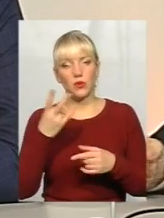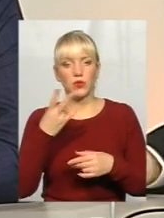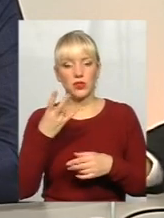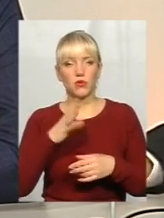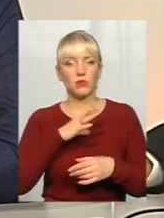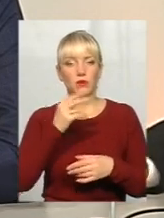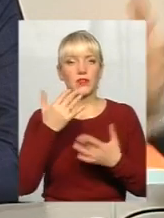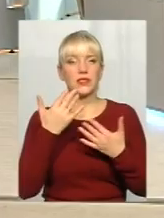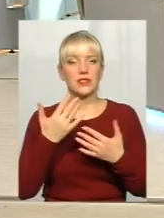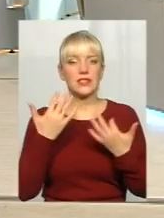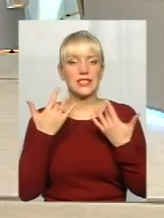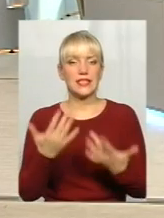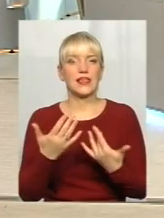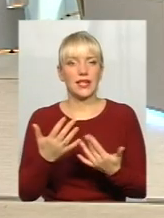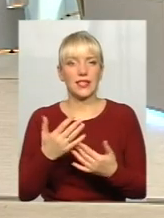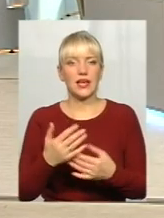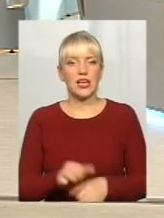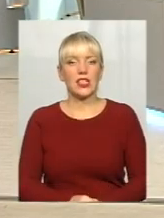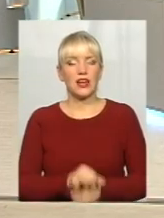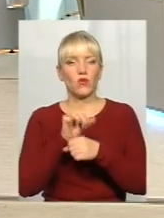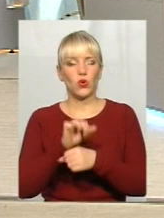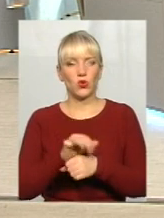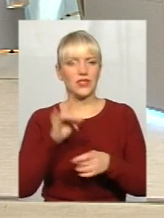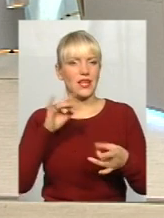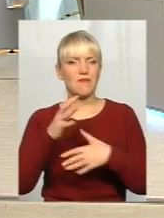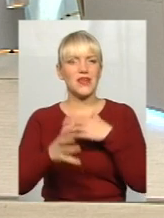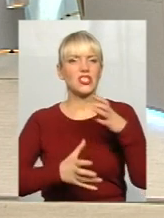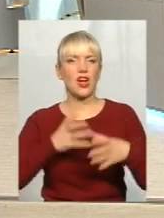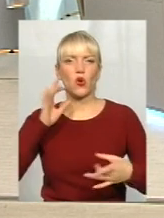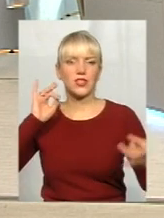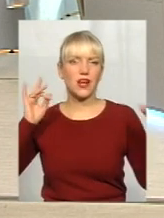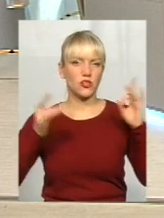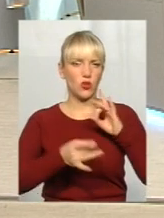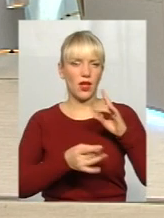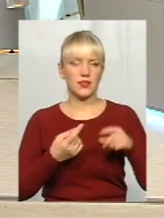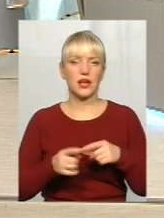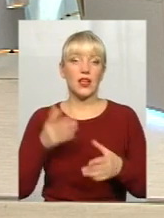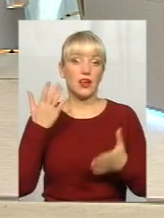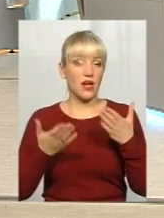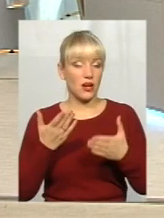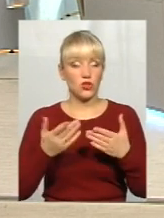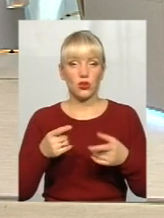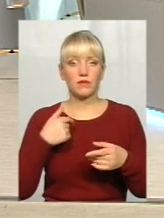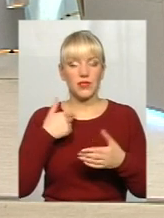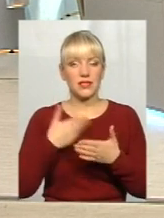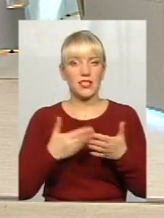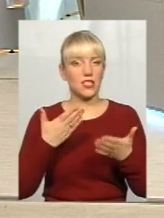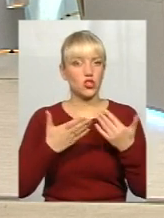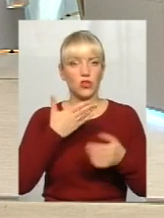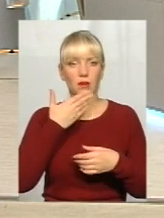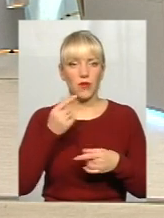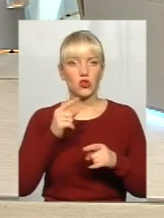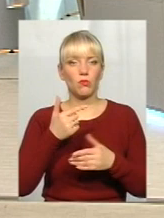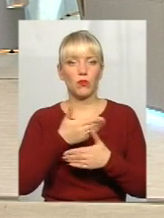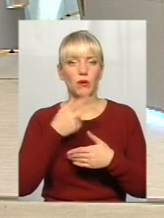стільки жертв. І такий міжнародний резонанс, правильно? От, і тому мені здається, начать, що, якщо немає, начать, то чому, зараз ми бачили,